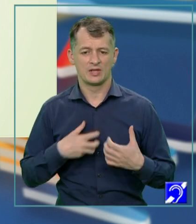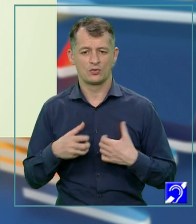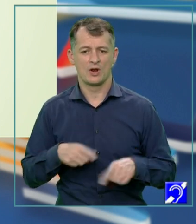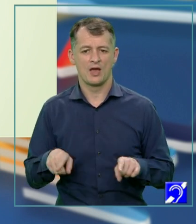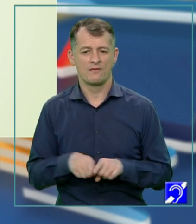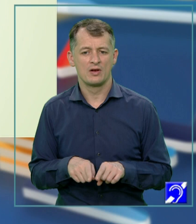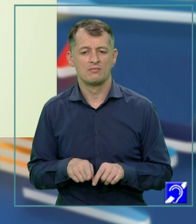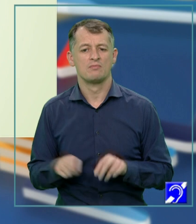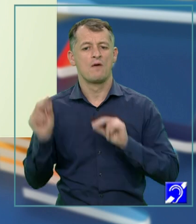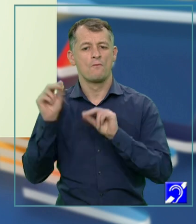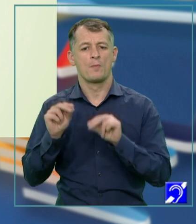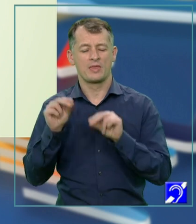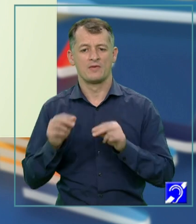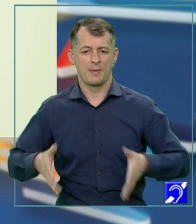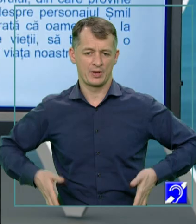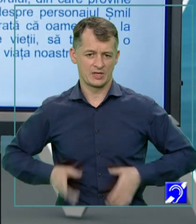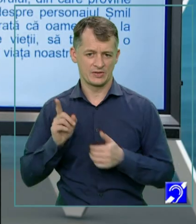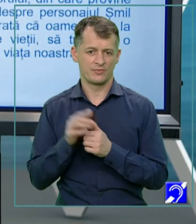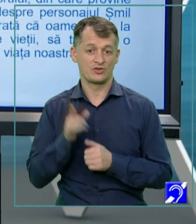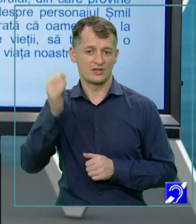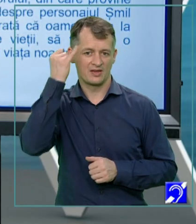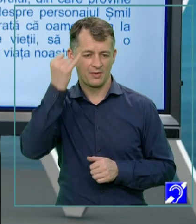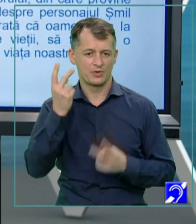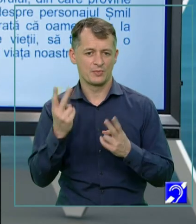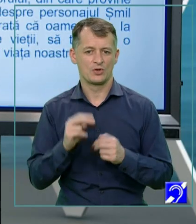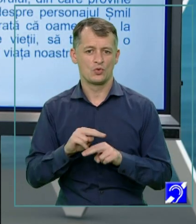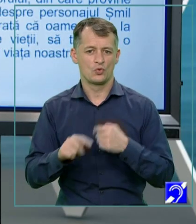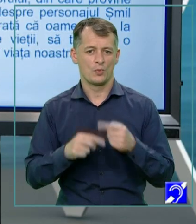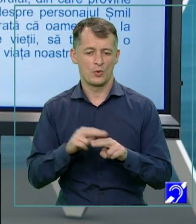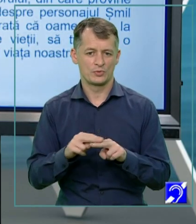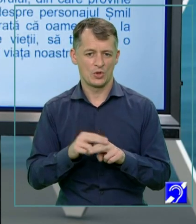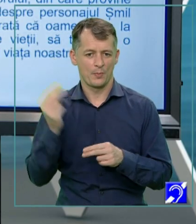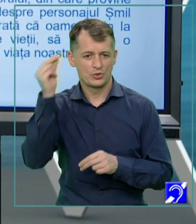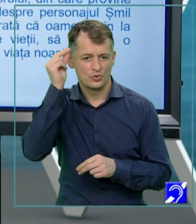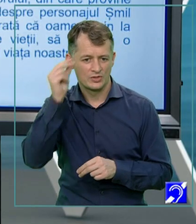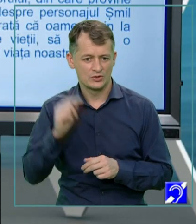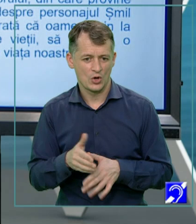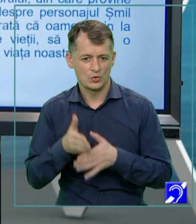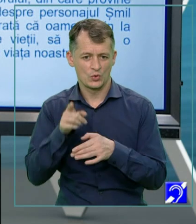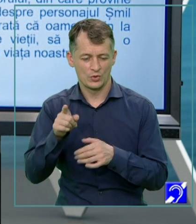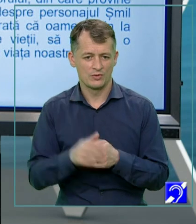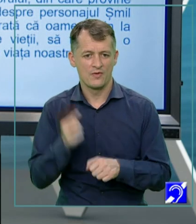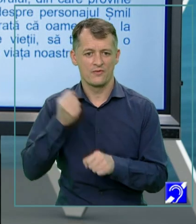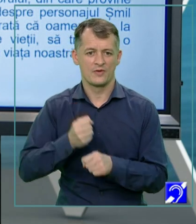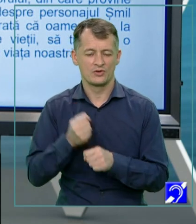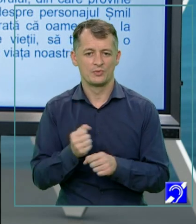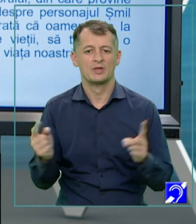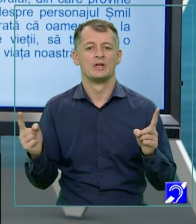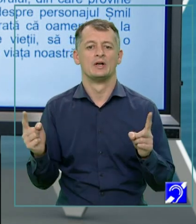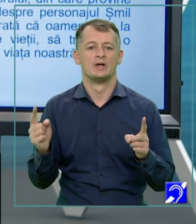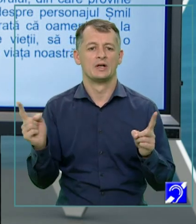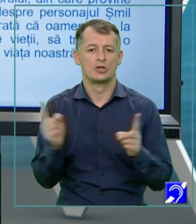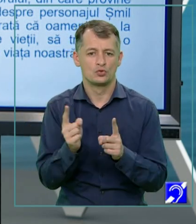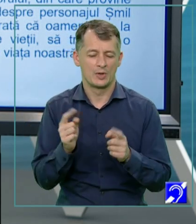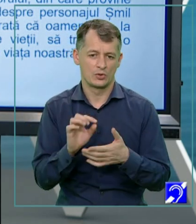Acestea sunt ideile principale. Și după cum sunteți obișnuiți cu ajutorul lor, alcătuim rezumatul.